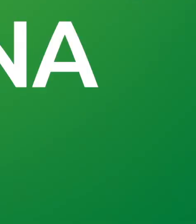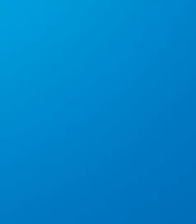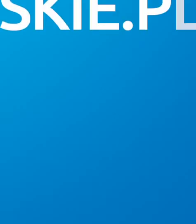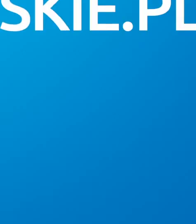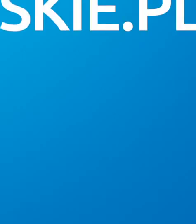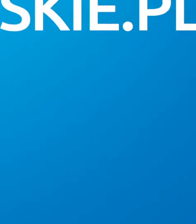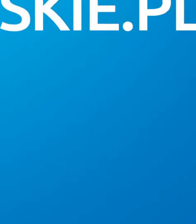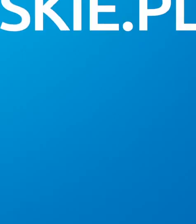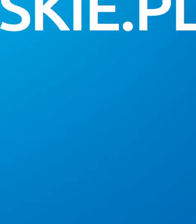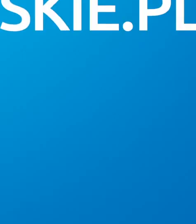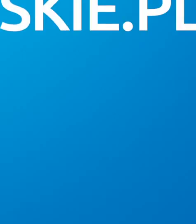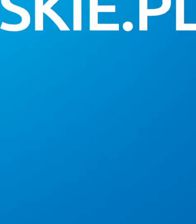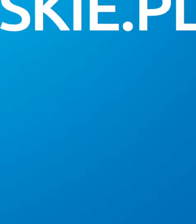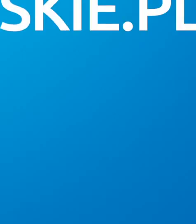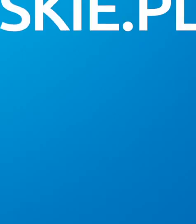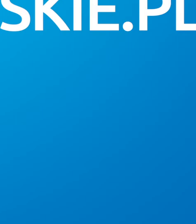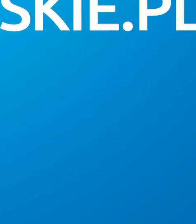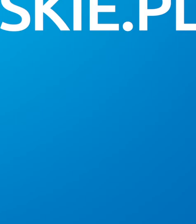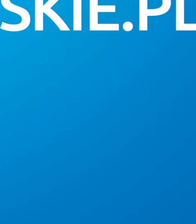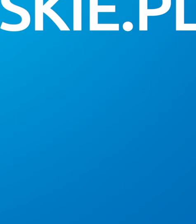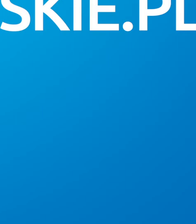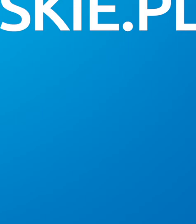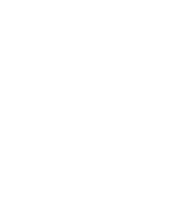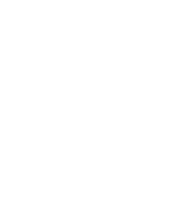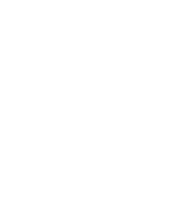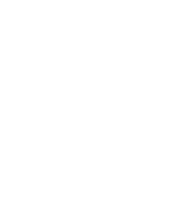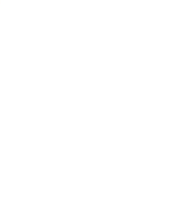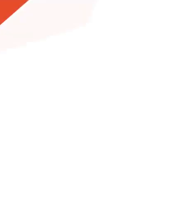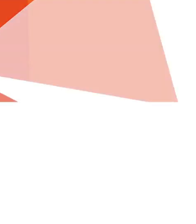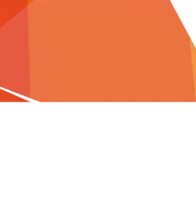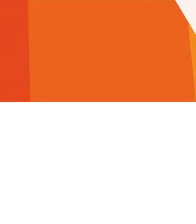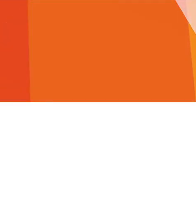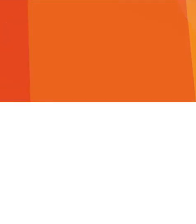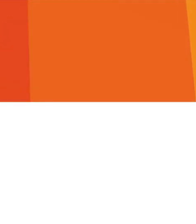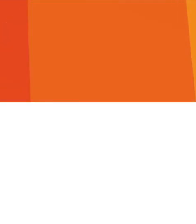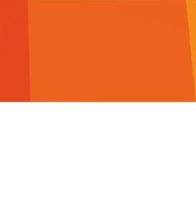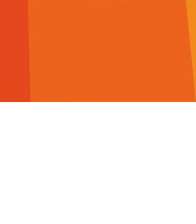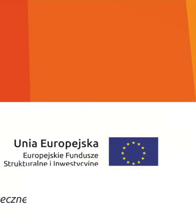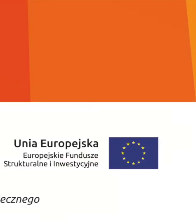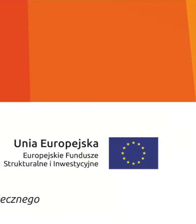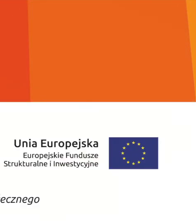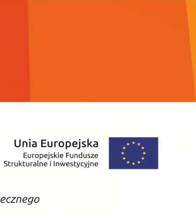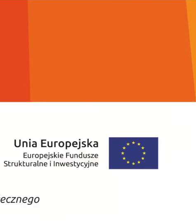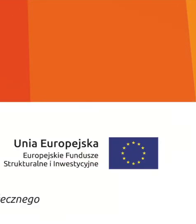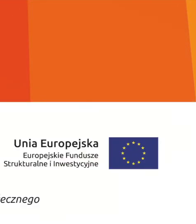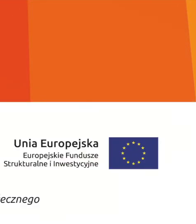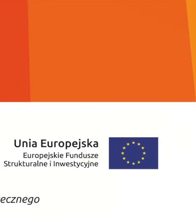więcej na www.rpolubelskie.pl Dni otwarte funduszy europejskich.